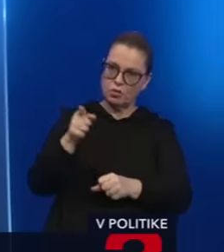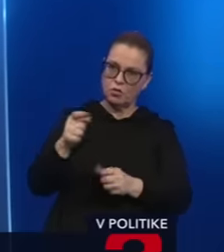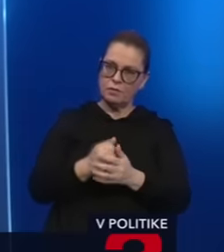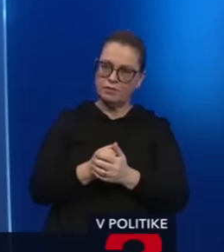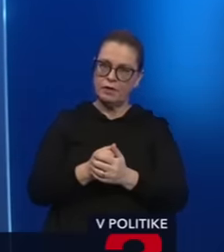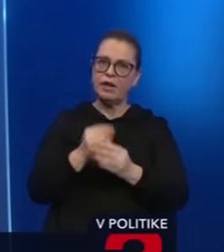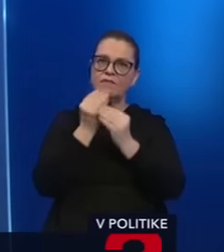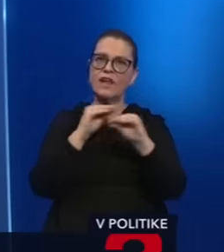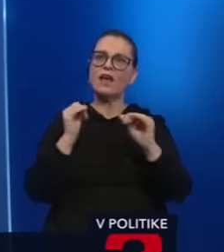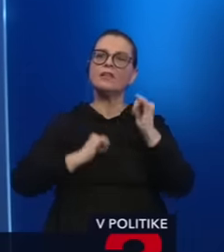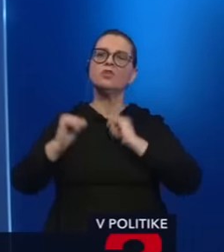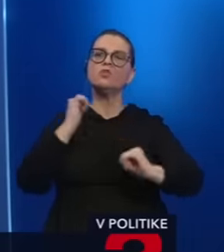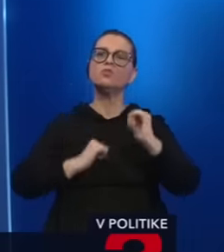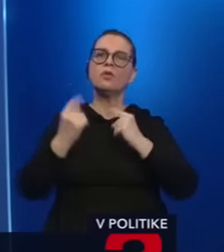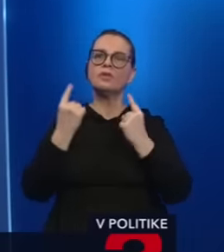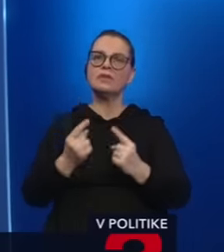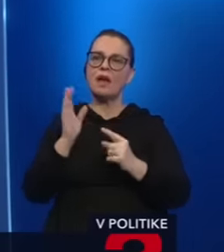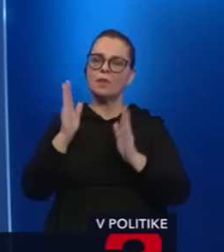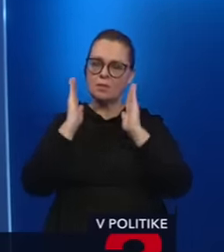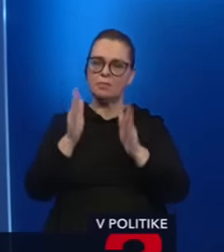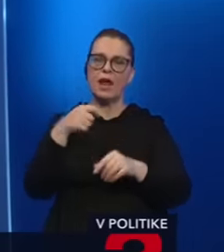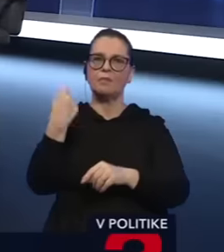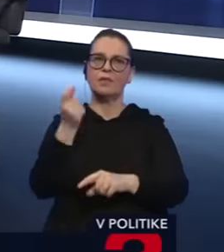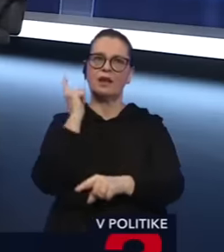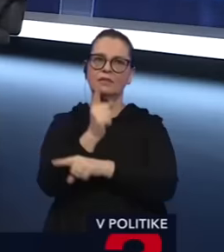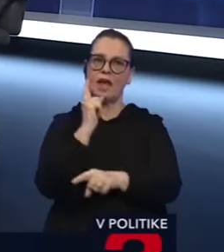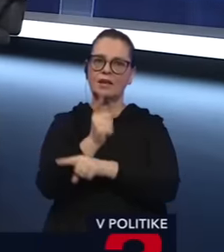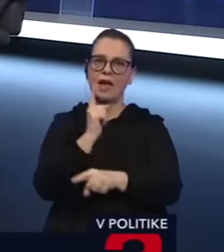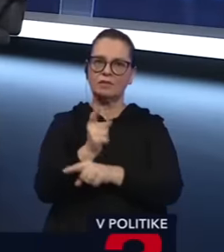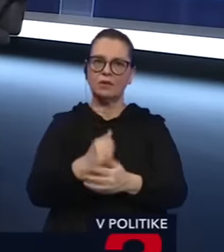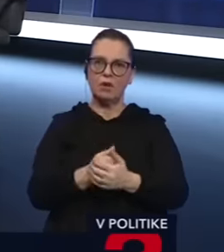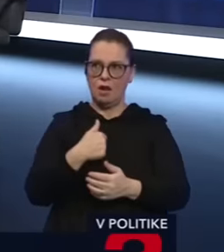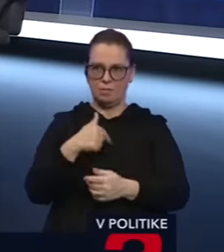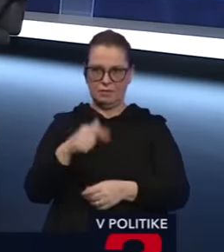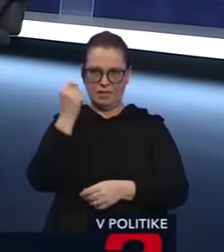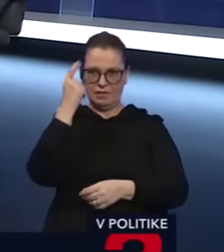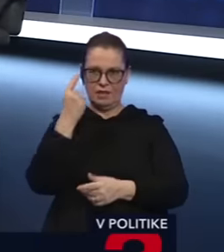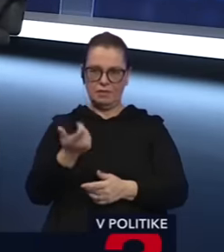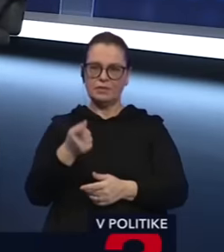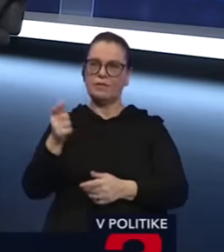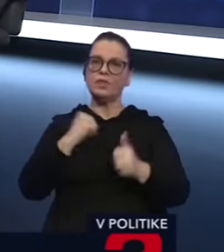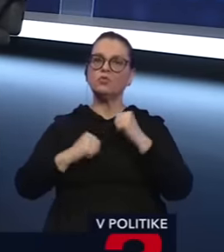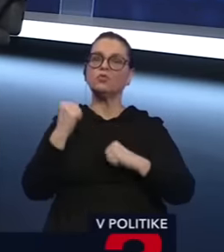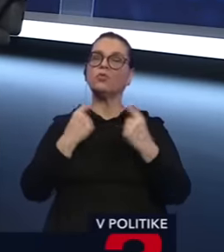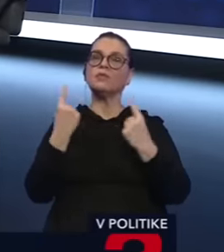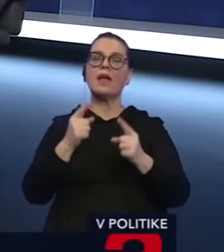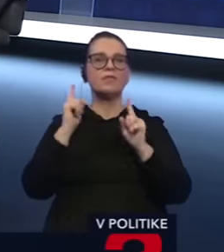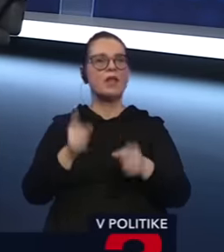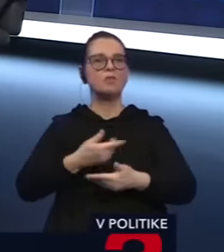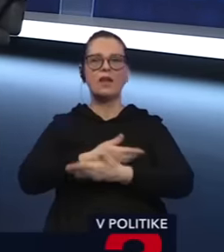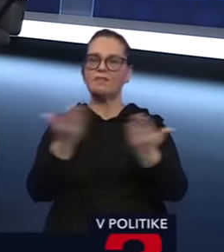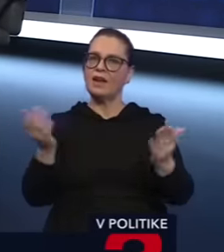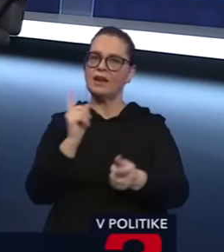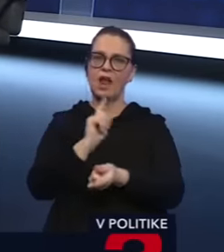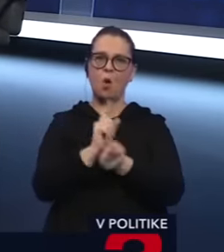Vyhlasili ste tú núdzový stav, aby ste mohli napriamo dávať zákazky. A to sme si ho vymysleli, zákazový stav. Takto, vy ste počas núdzového stavu nemuseli žiadne verejné obstáravania